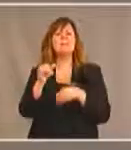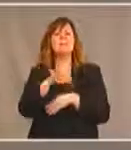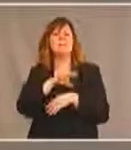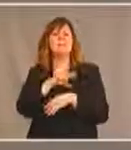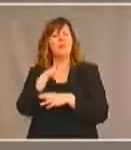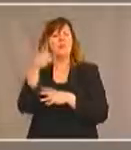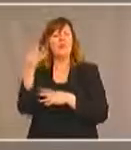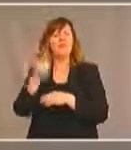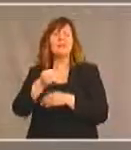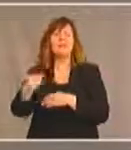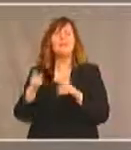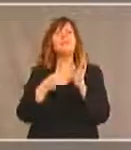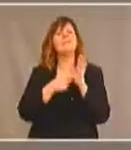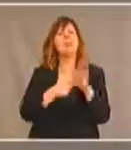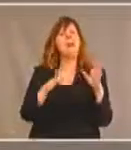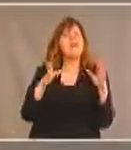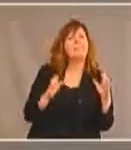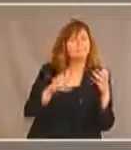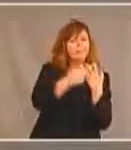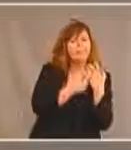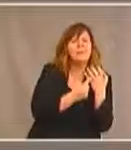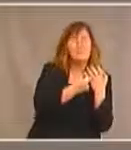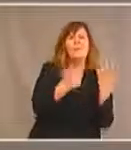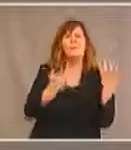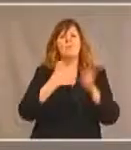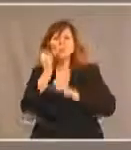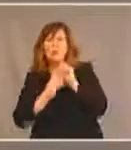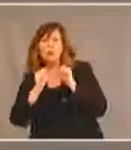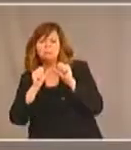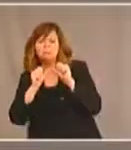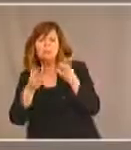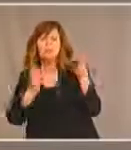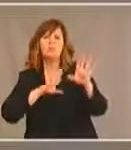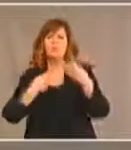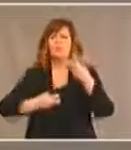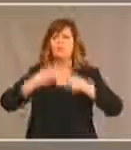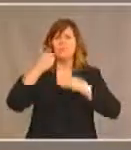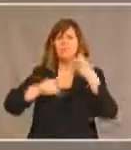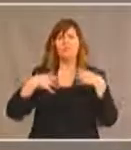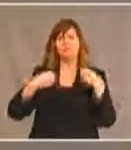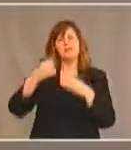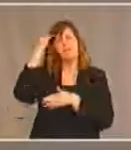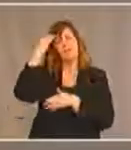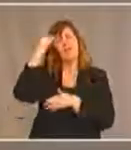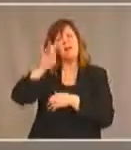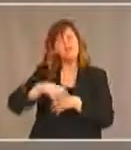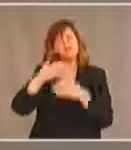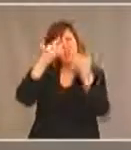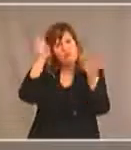comme de l'arthrite ou des douleurs chroniques et les personnes qui ont des problèmes de santé mentale.